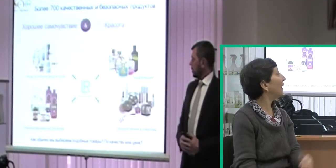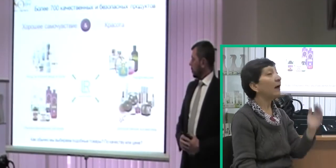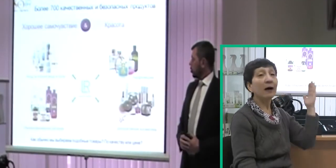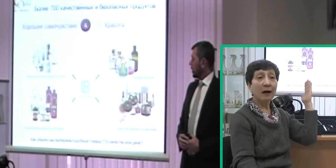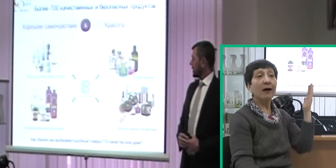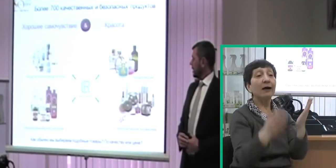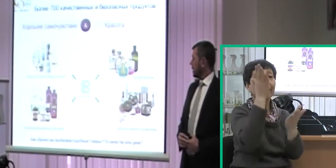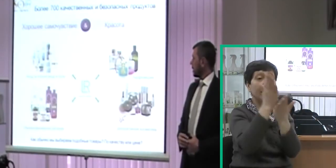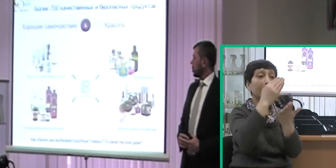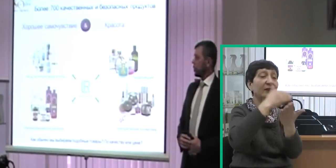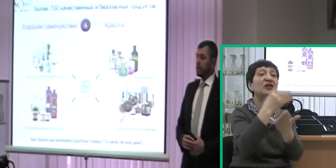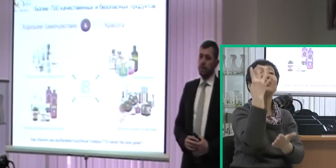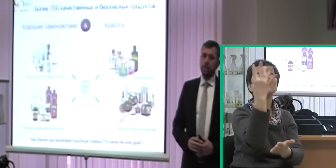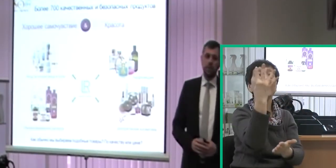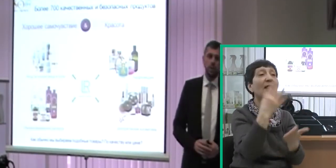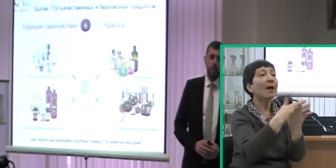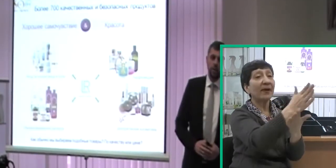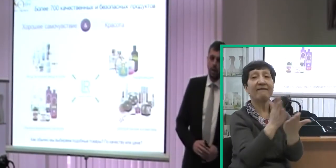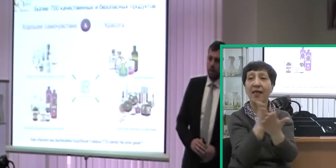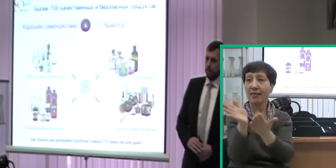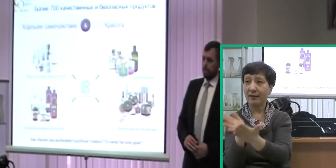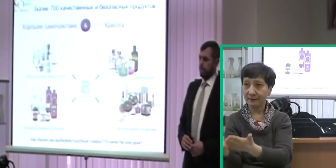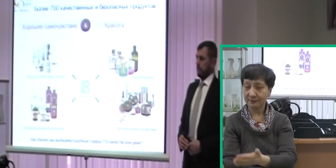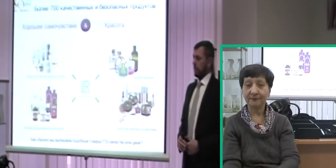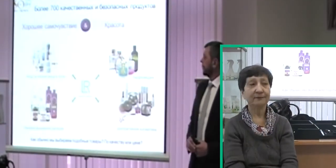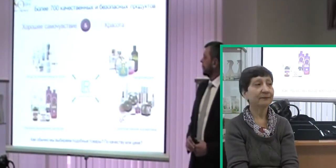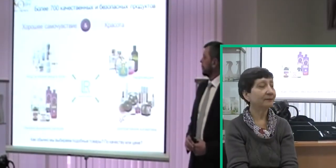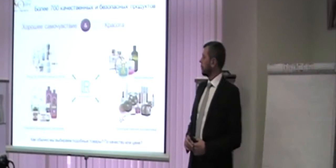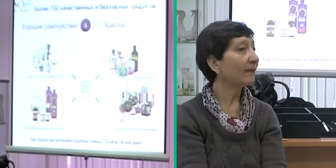Можно разделить их на 4 основных направления.